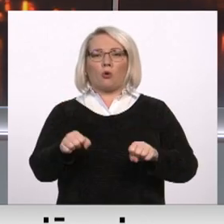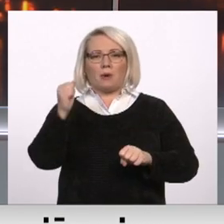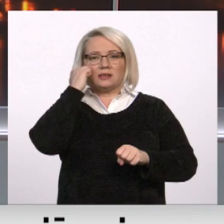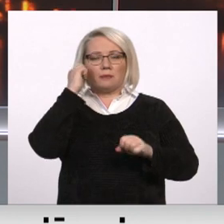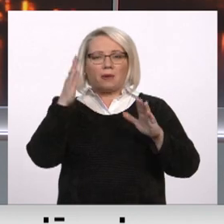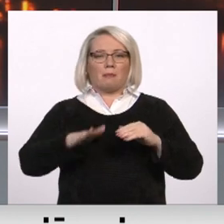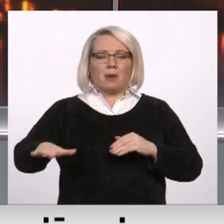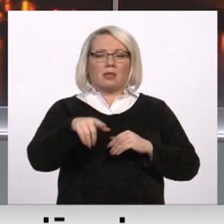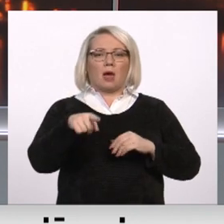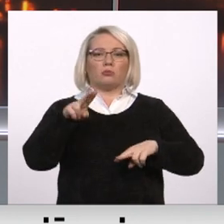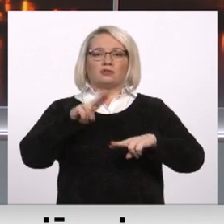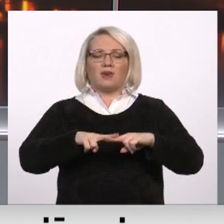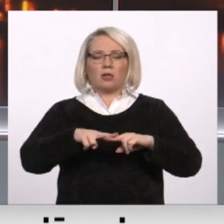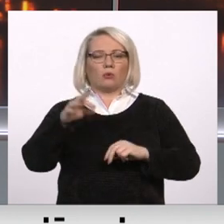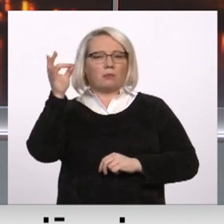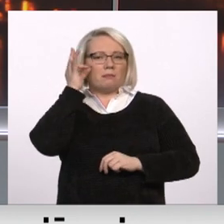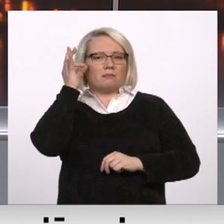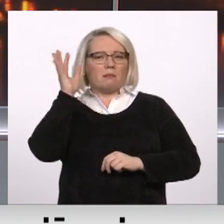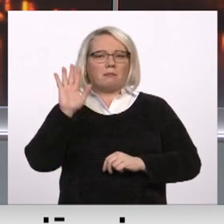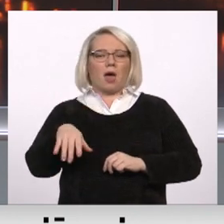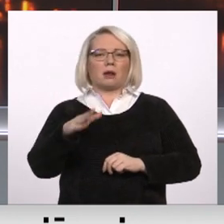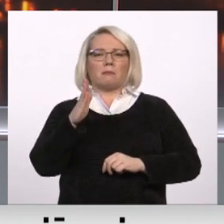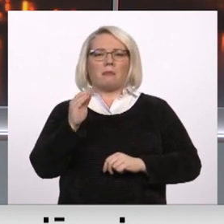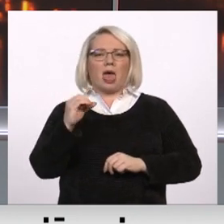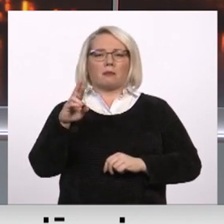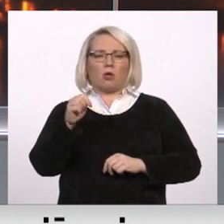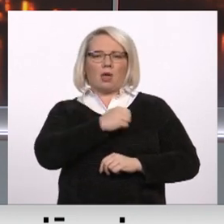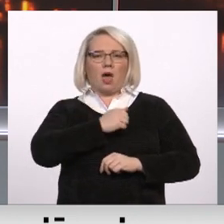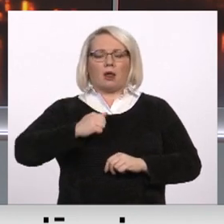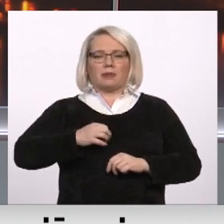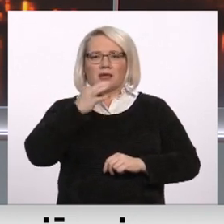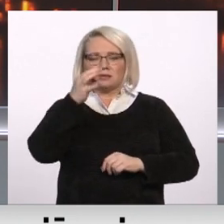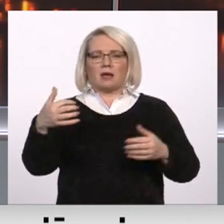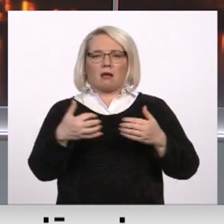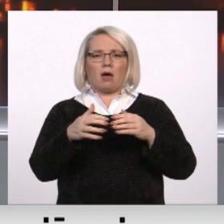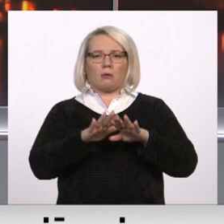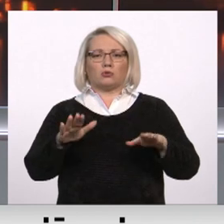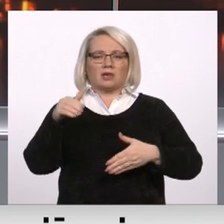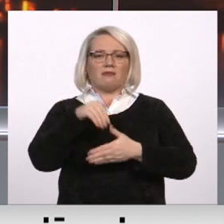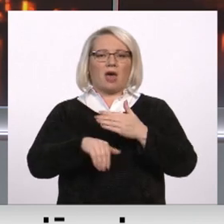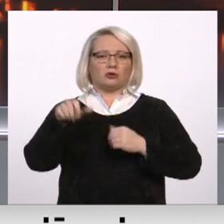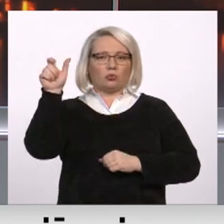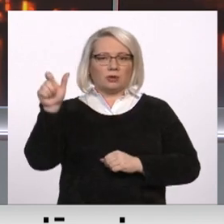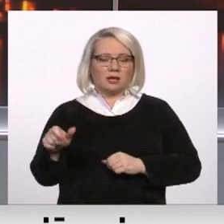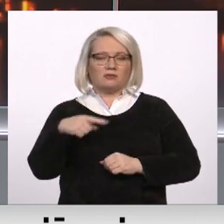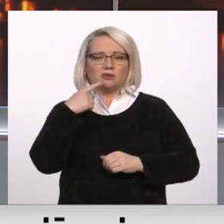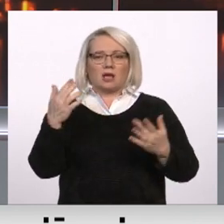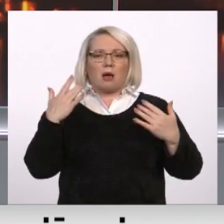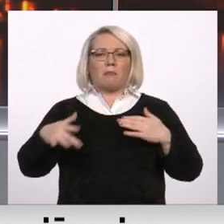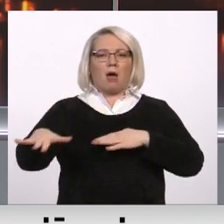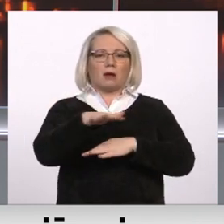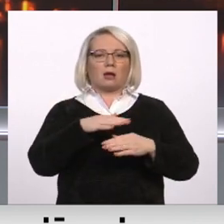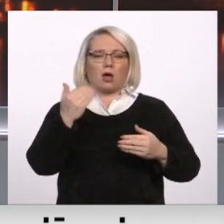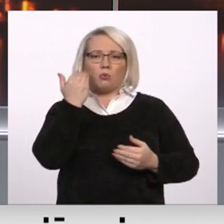varētu kļūt par vietu, kur piemin uzvaru pār Bermontu armiju. Tā saka Latvijas kara muzeja vēsturnieks. Viņa vērtējumā parka nosaukums nav